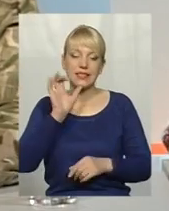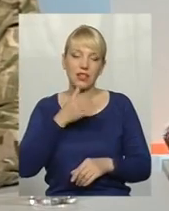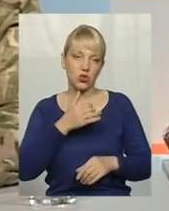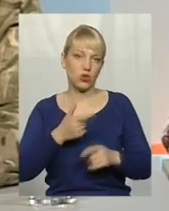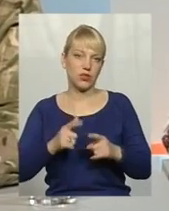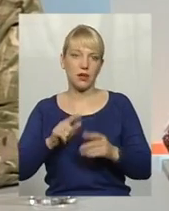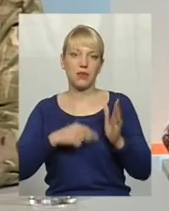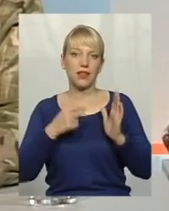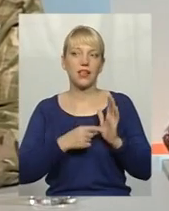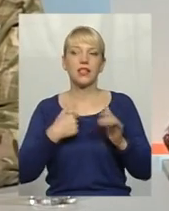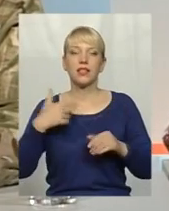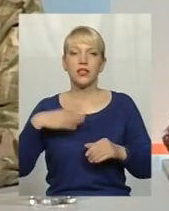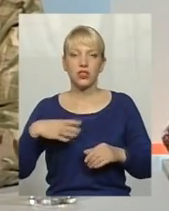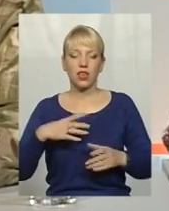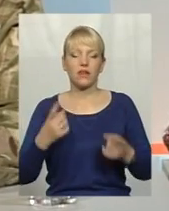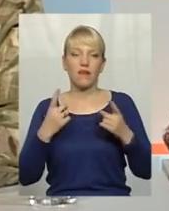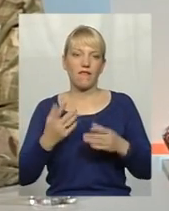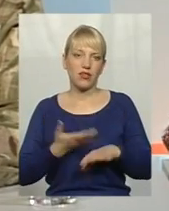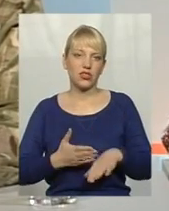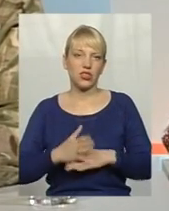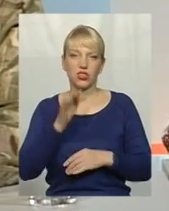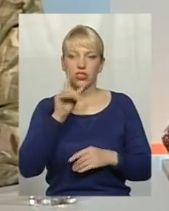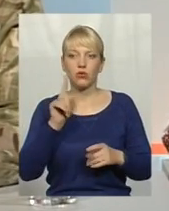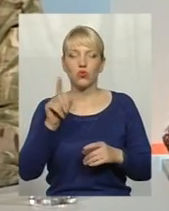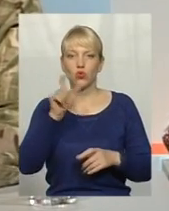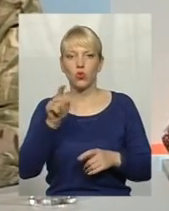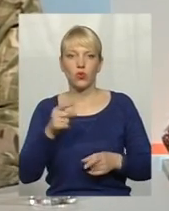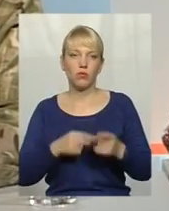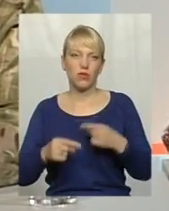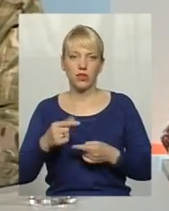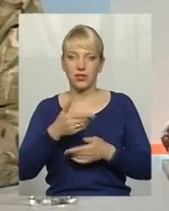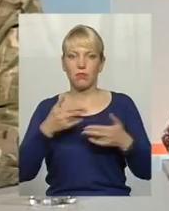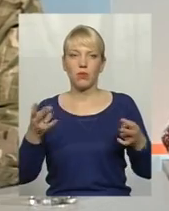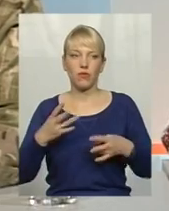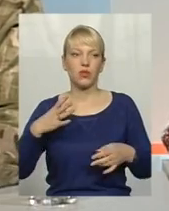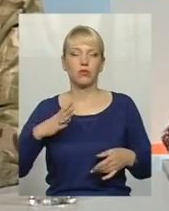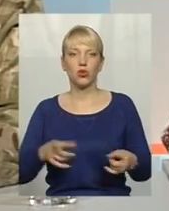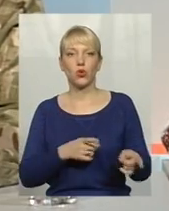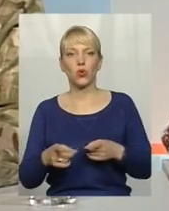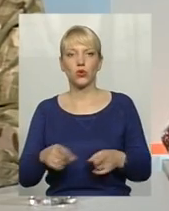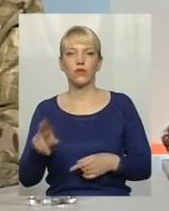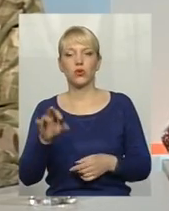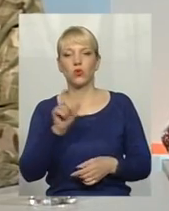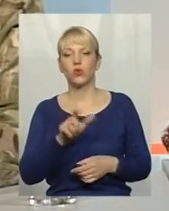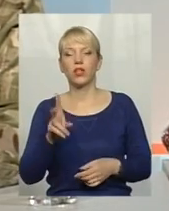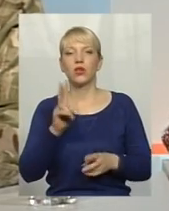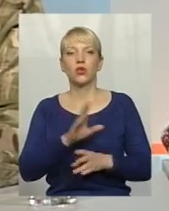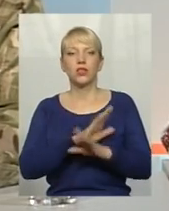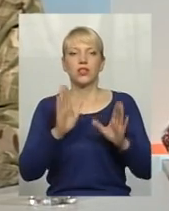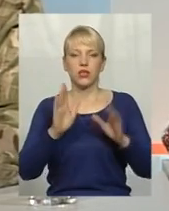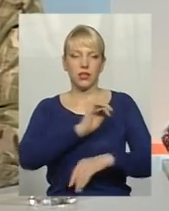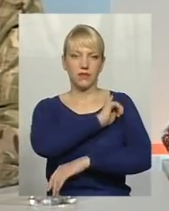чекають на звичайно важкі часи, тому що люди повертаються. І ми повинні бути готові до тих людей, які не тільки